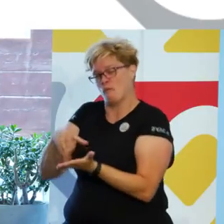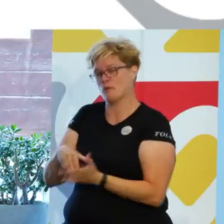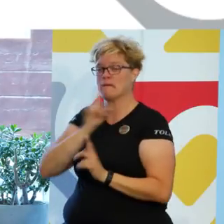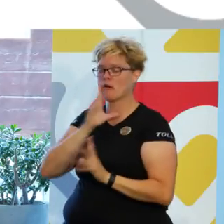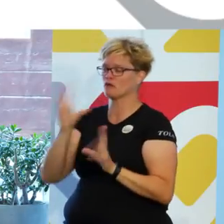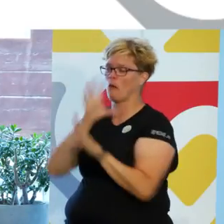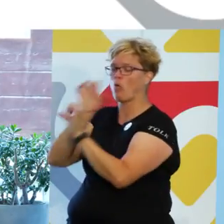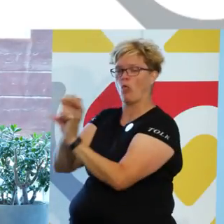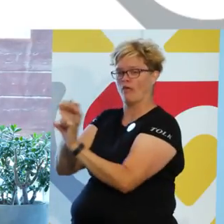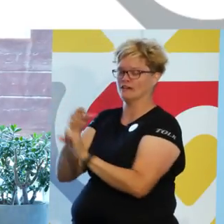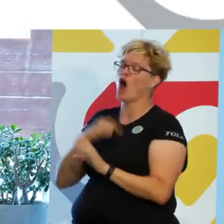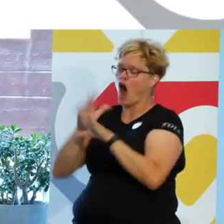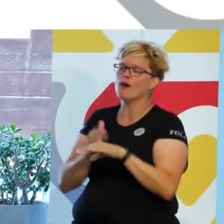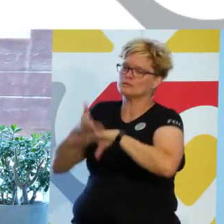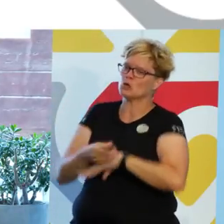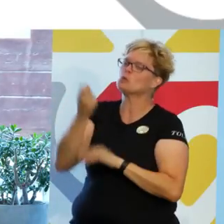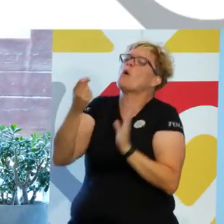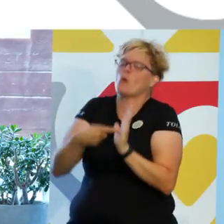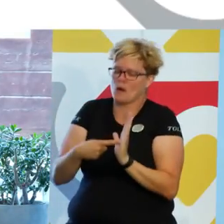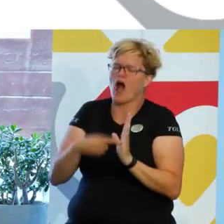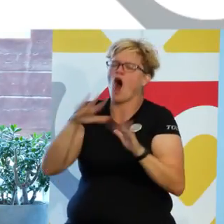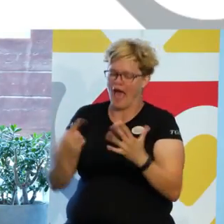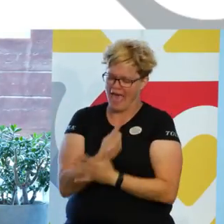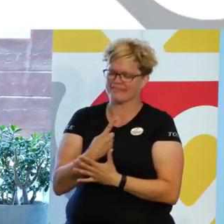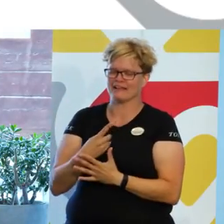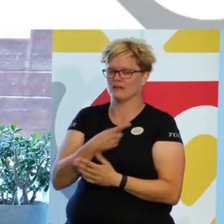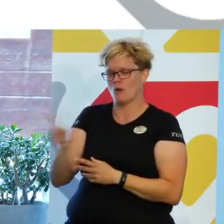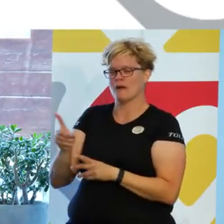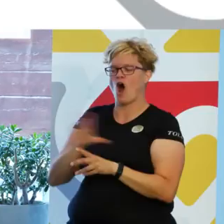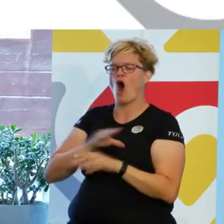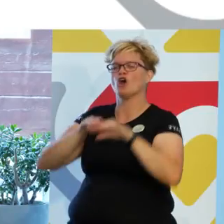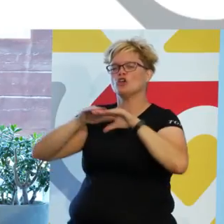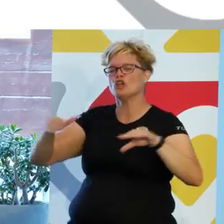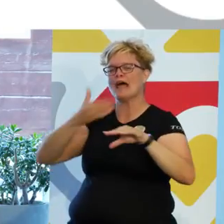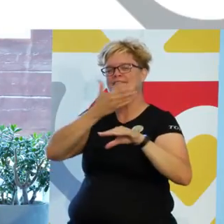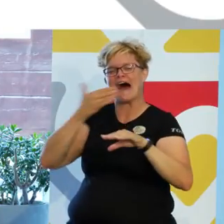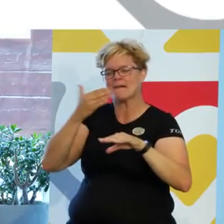jag någon gång har besökt så har detta inträffat med hyllvärmeeffekten.